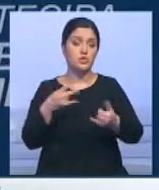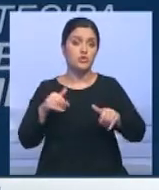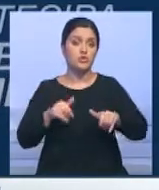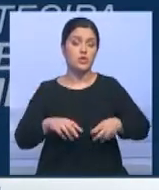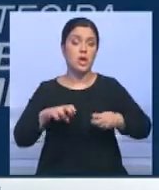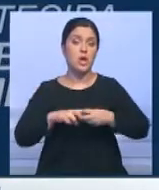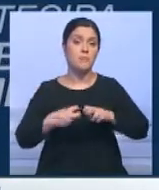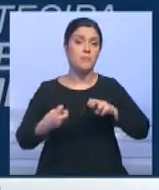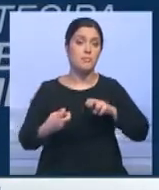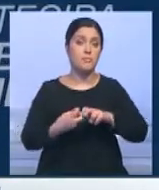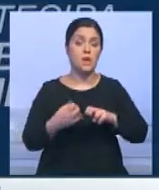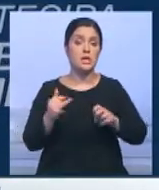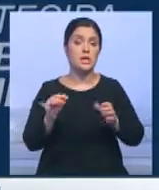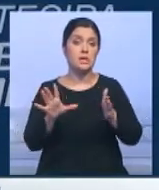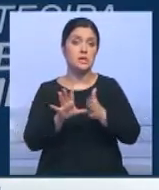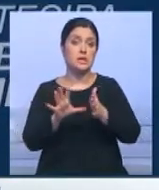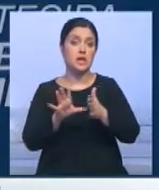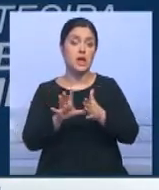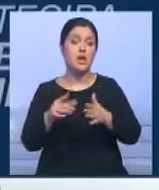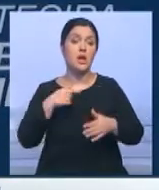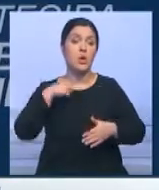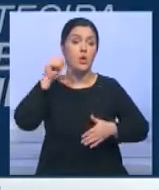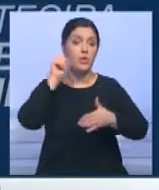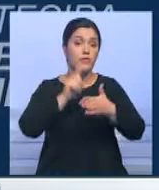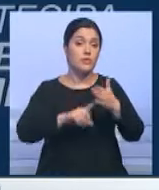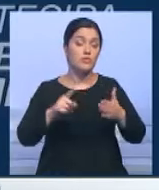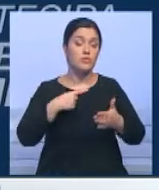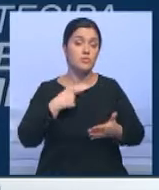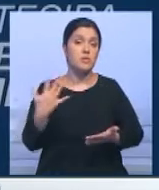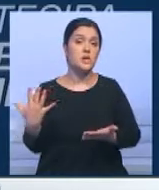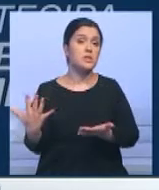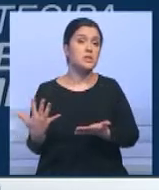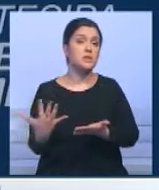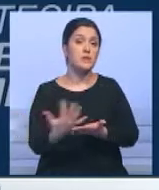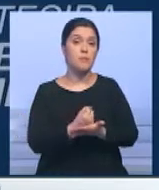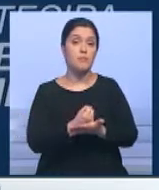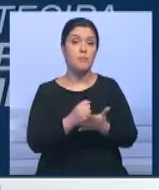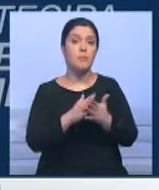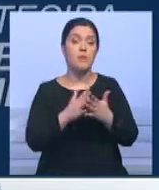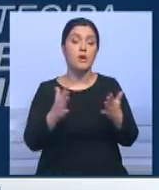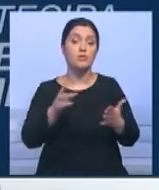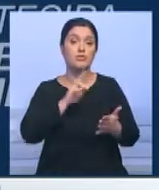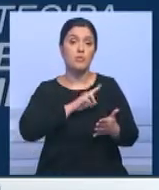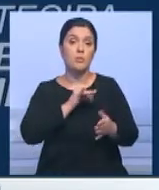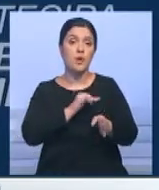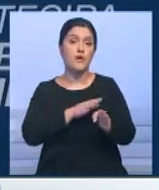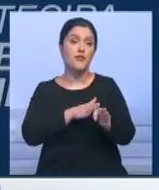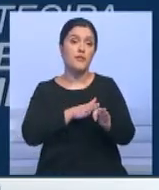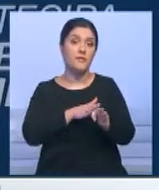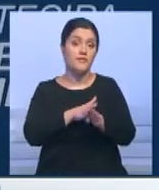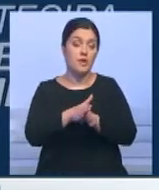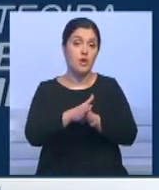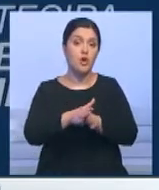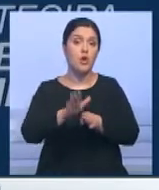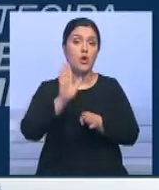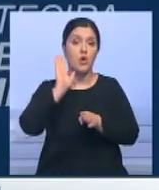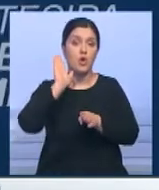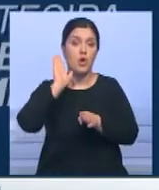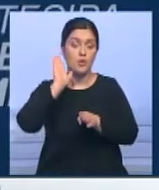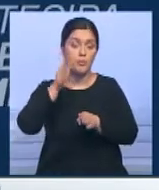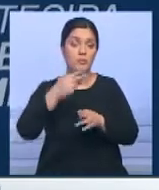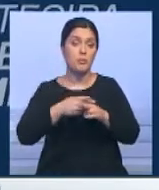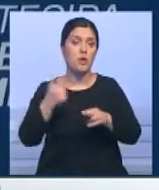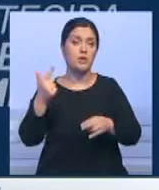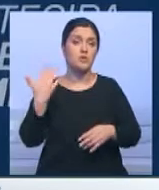энтузиазмом и энергией. Я уверен, что мы сможем проделать большую работу и выполнить, наконец, те вещи, которых наши